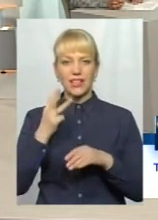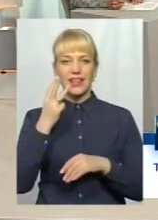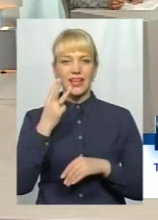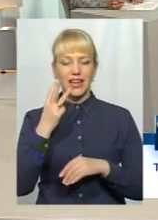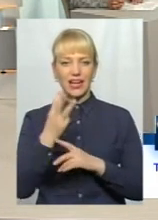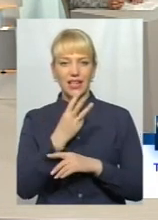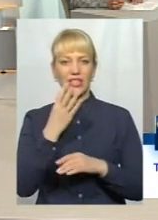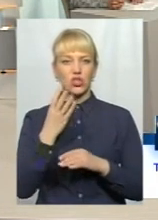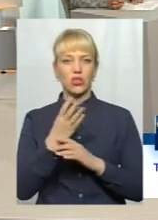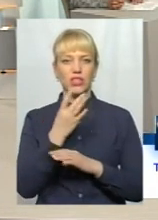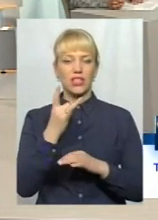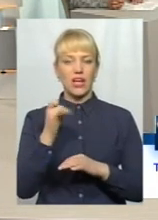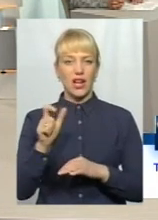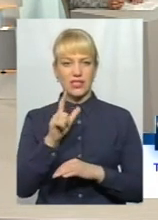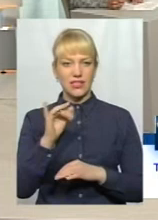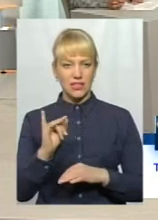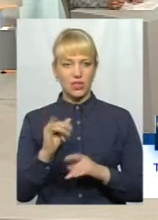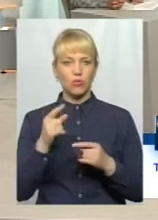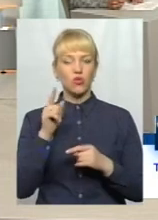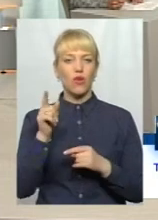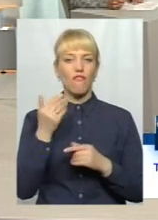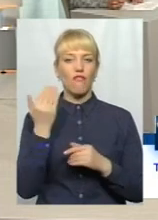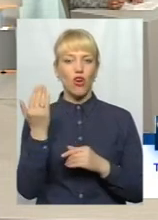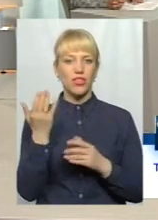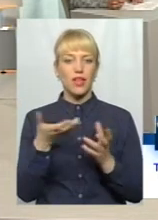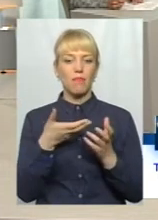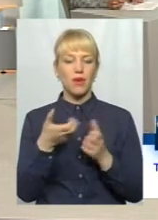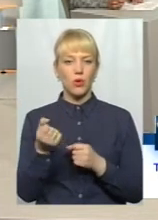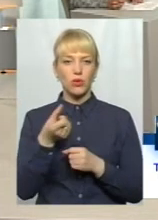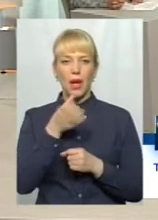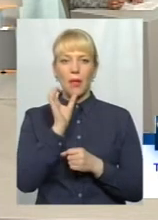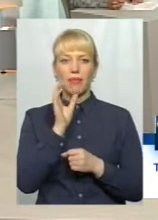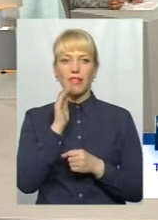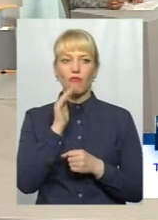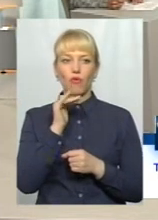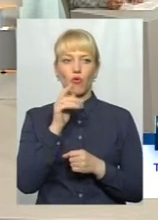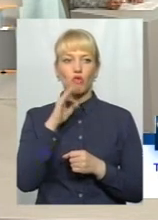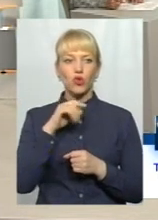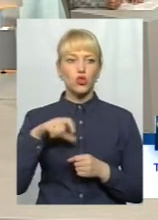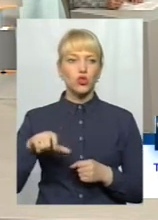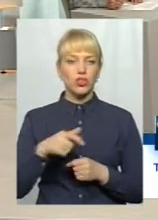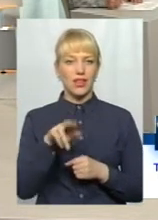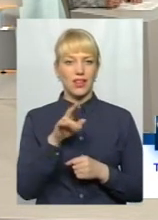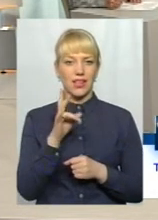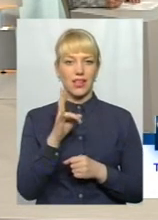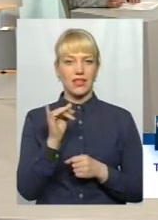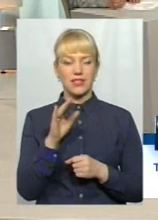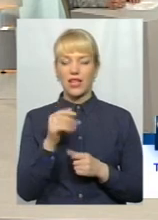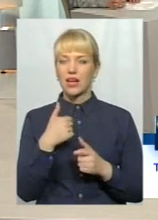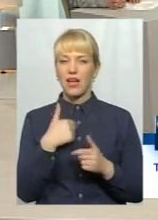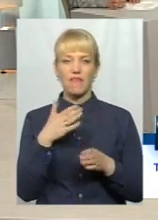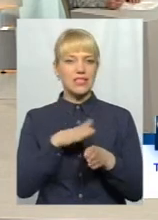тому що вони також беруть воду, з річки, тому я вас цілком